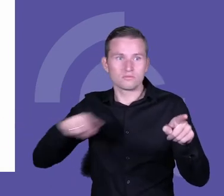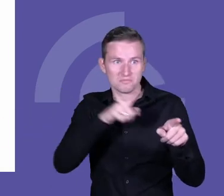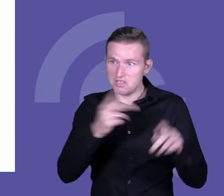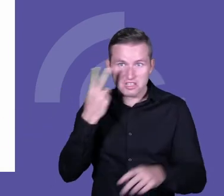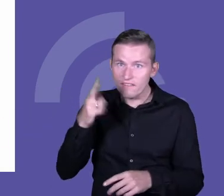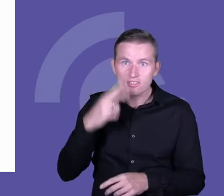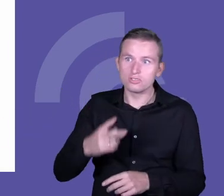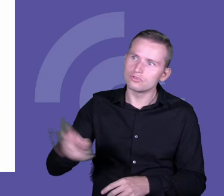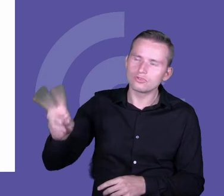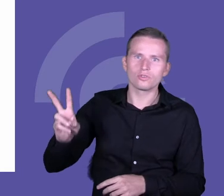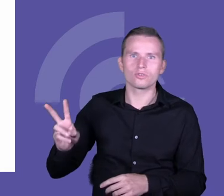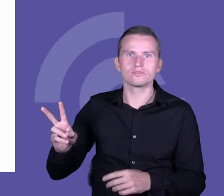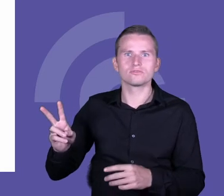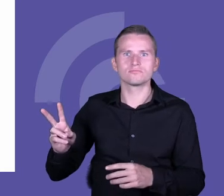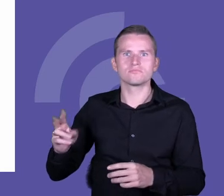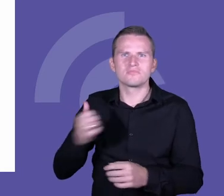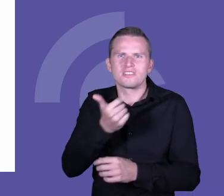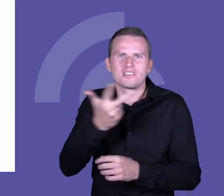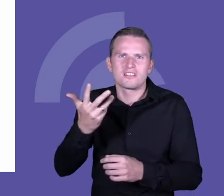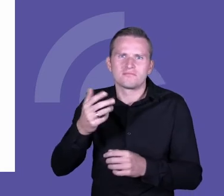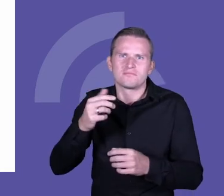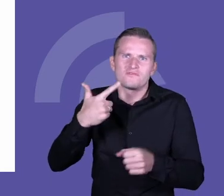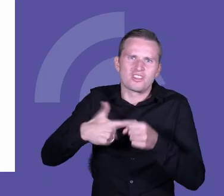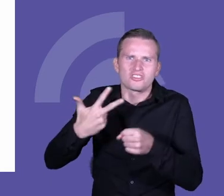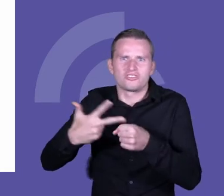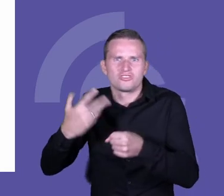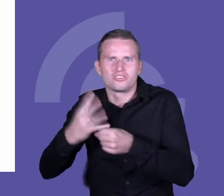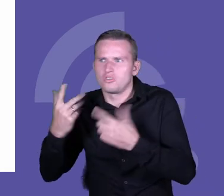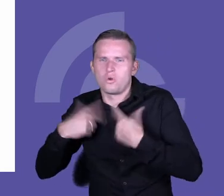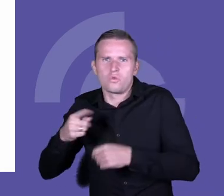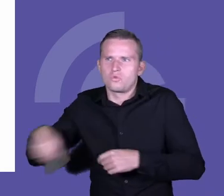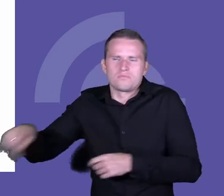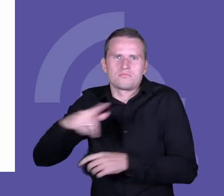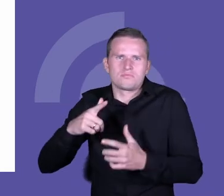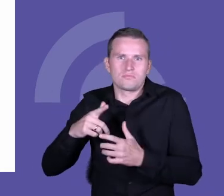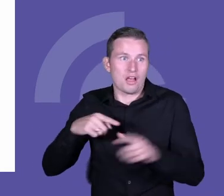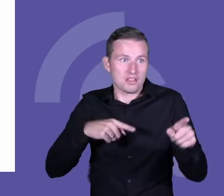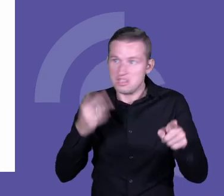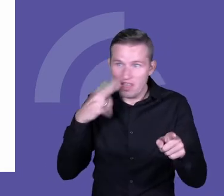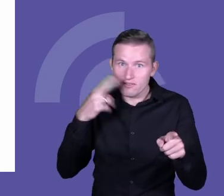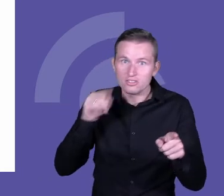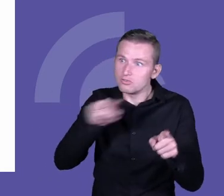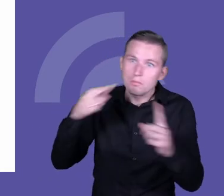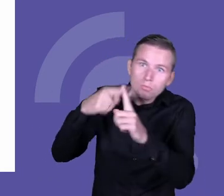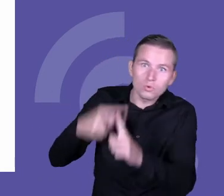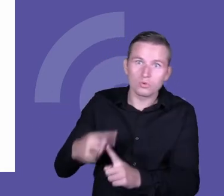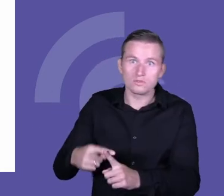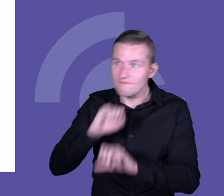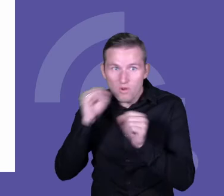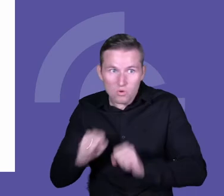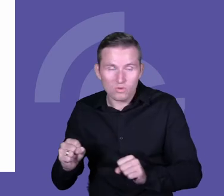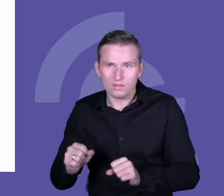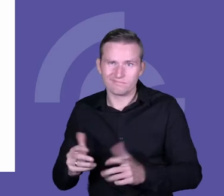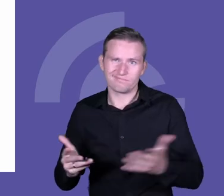grupie, kilkudziesięciu osób, no to umówmy się, nic dobrego całej tej społeczności nie czeka.